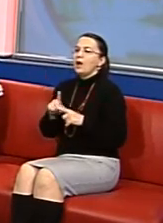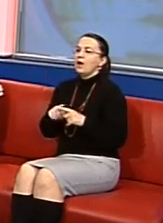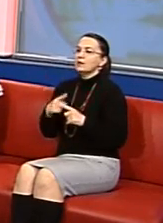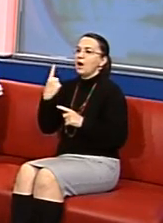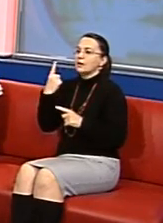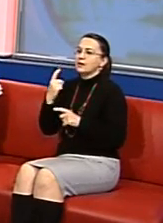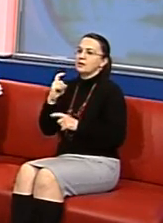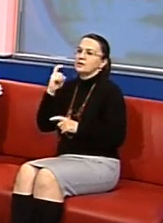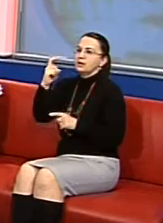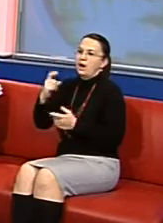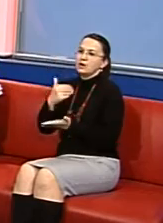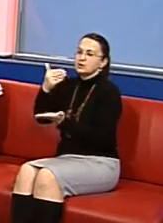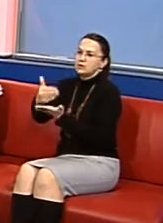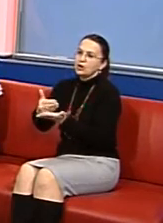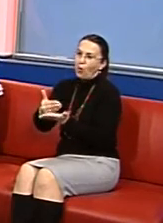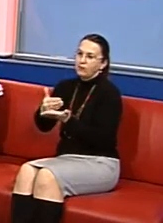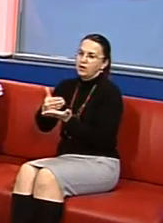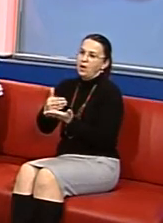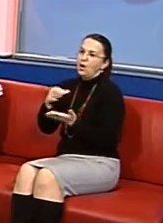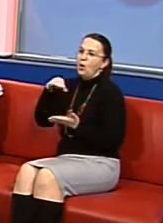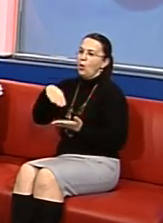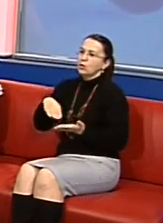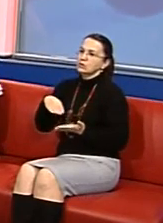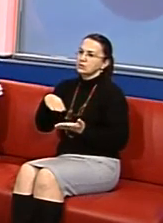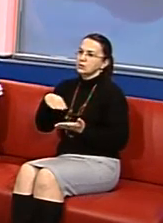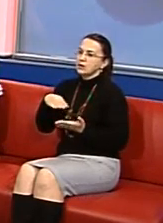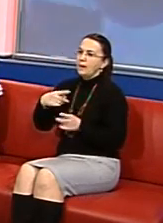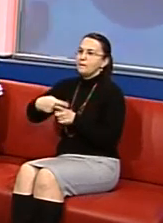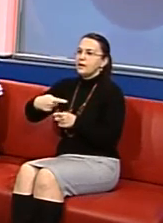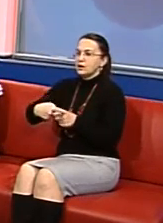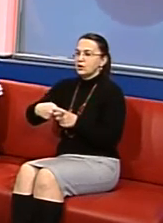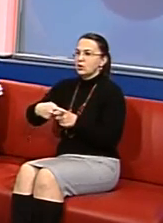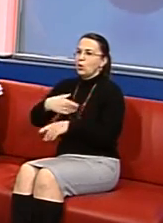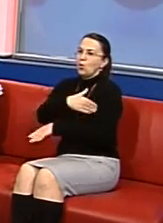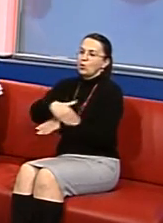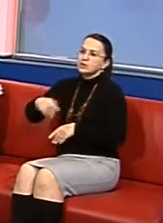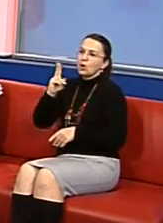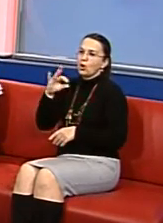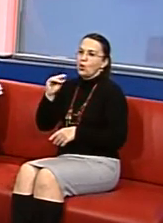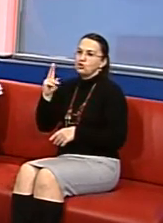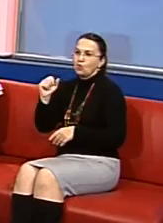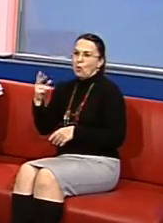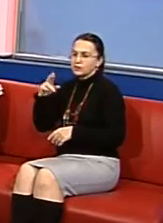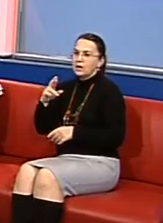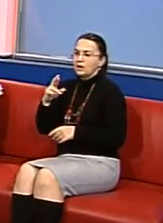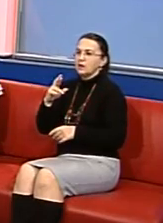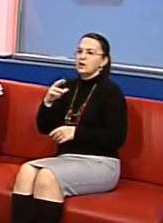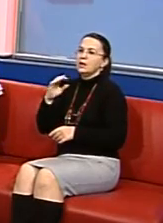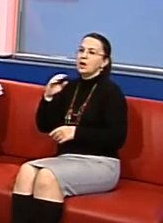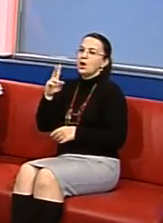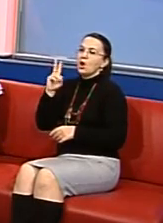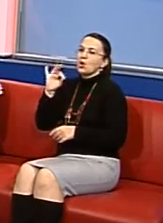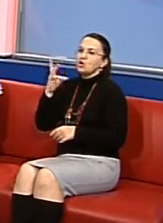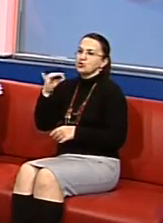трамвайна зупинка від перехрестя вулиці Клочківської і Клочківського